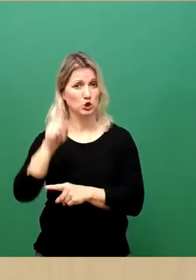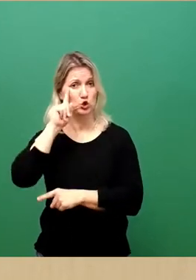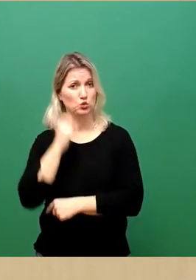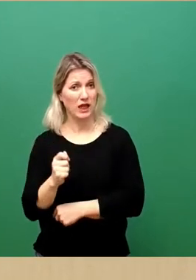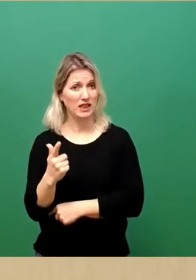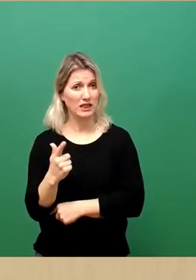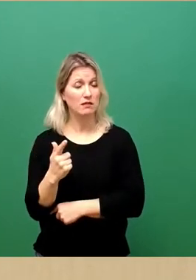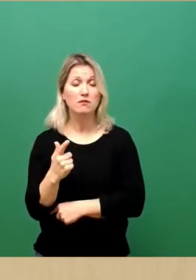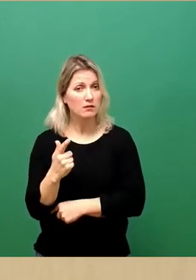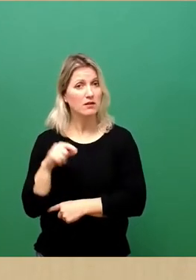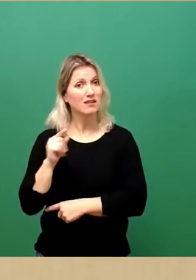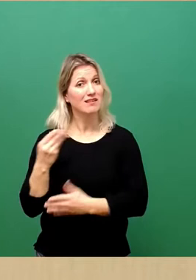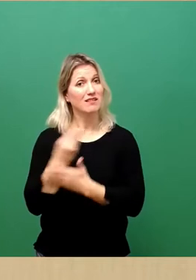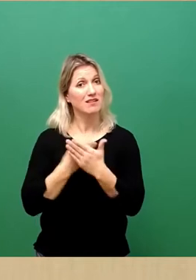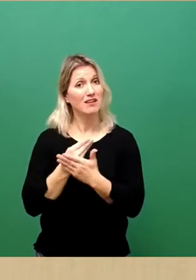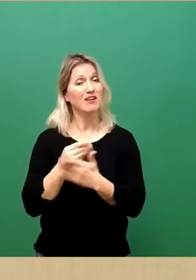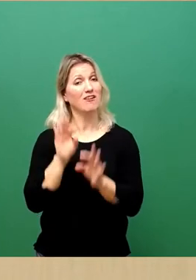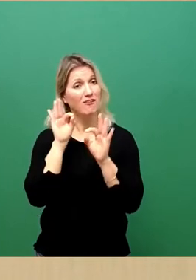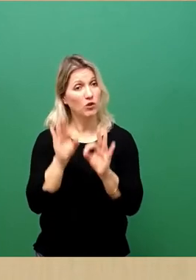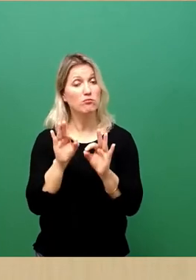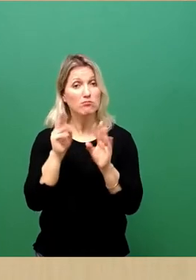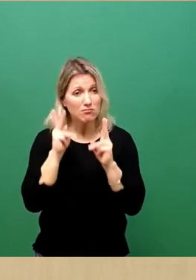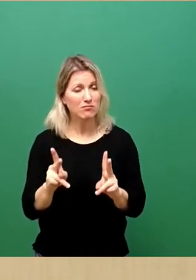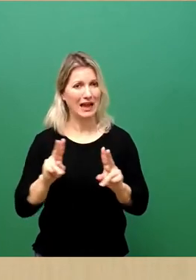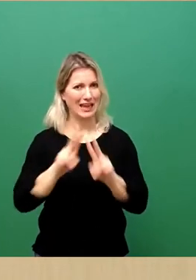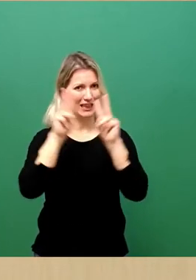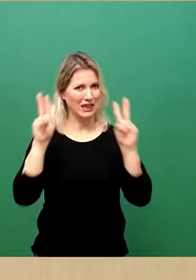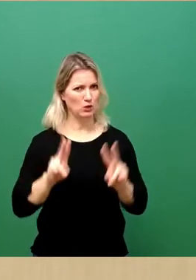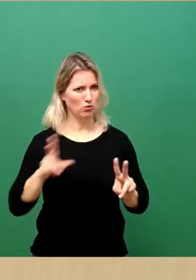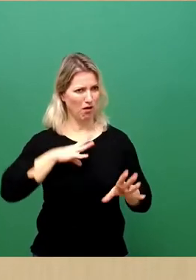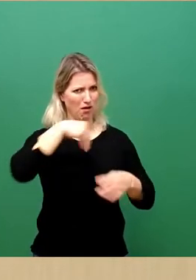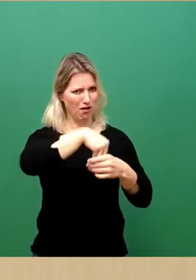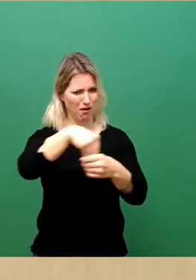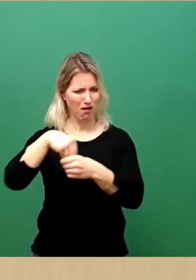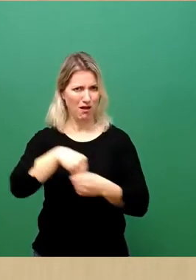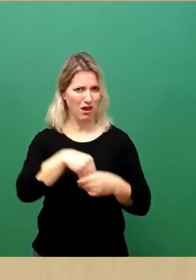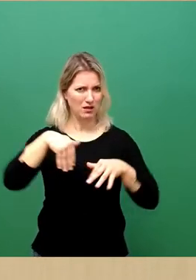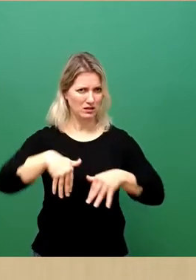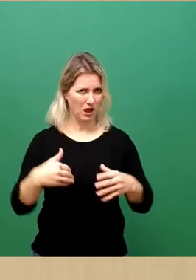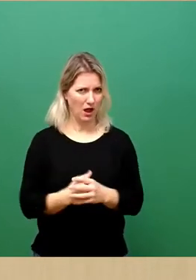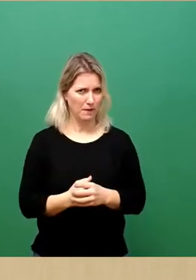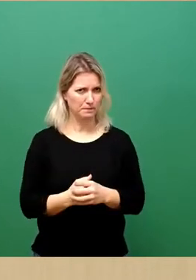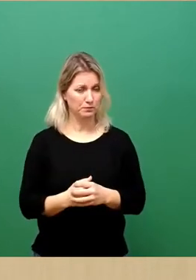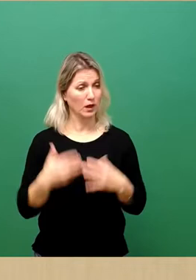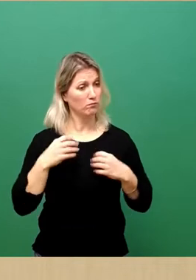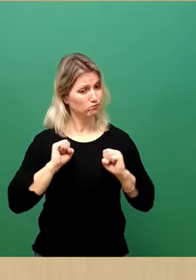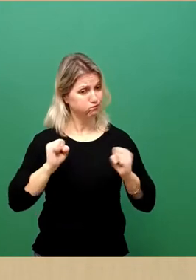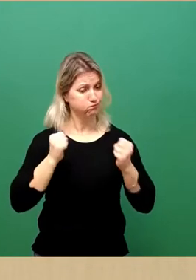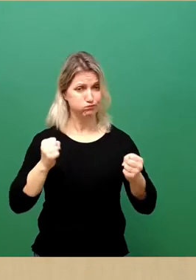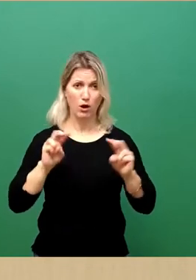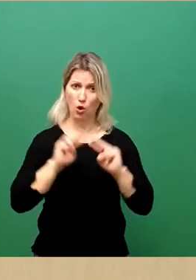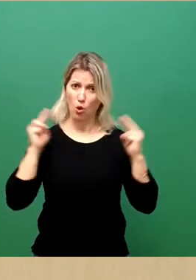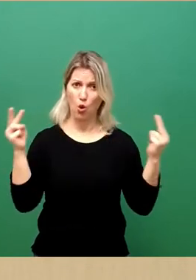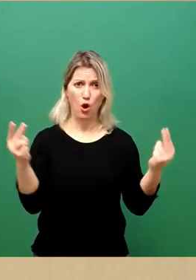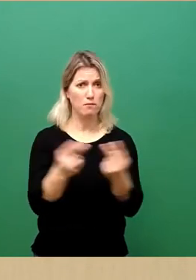für, sondern sie ist gelebte Internationalität. Zu unserem globalen Engagement gehören neben vielen